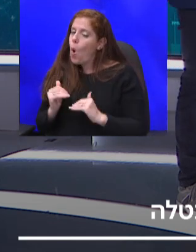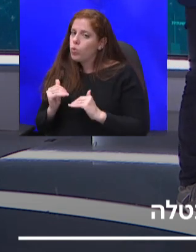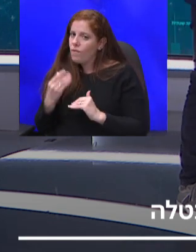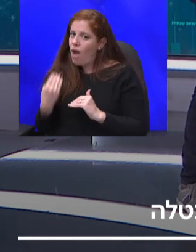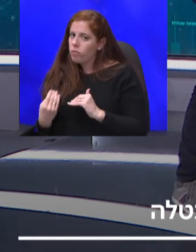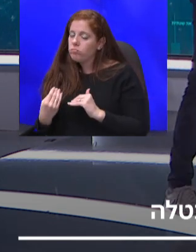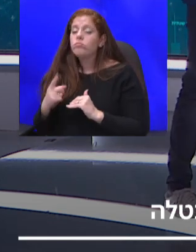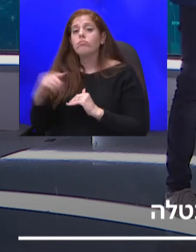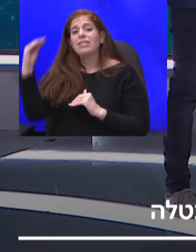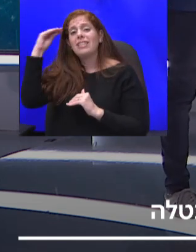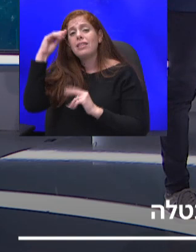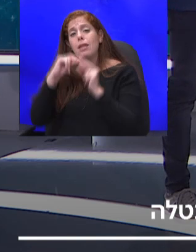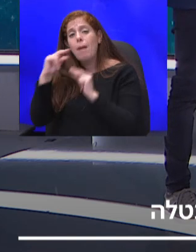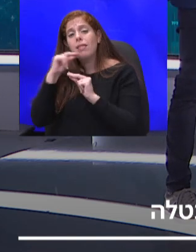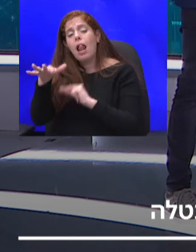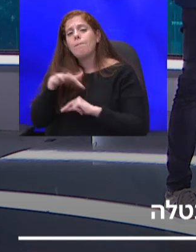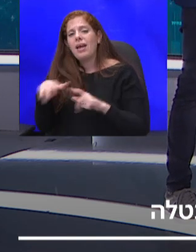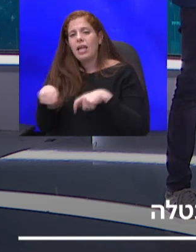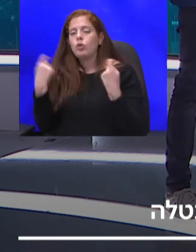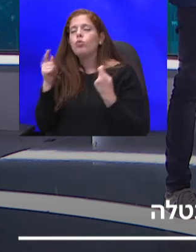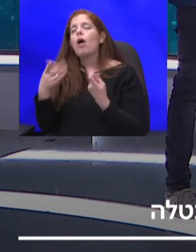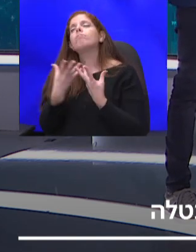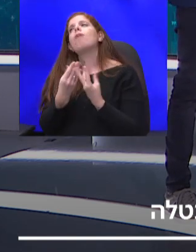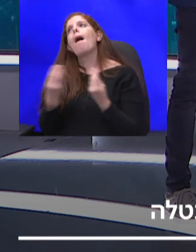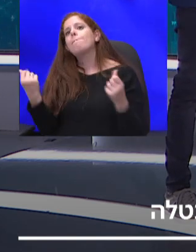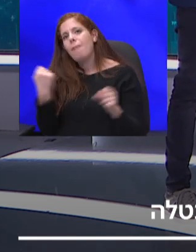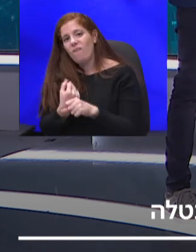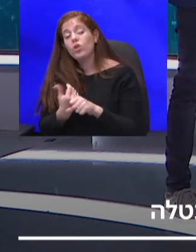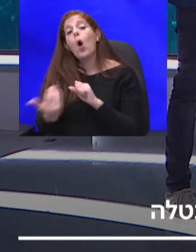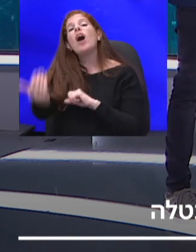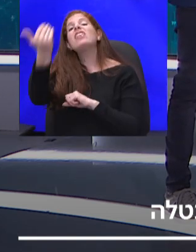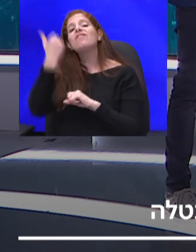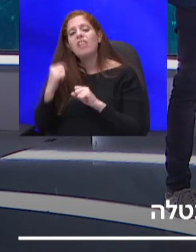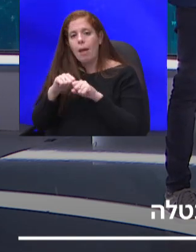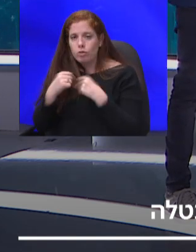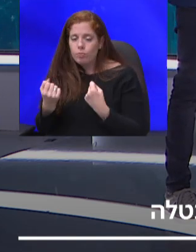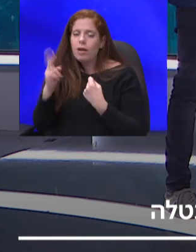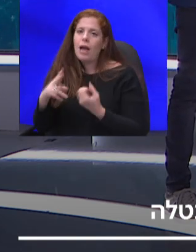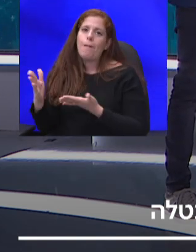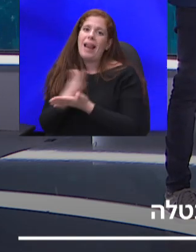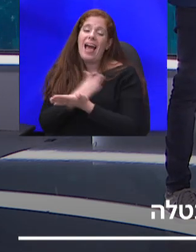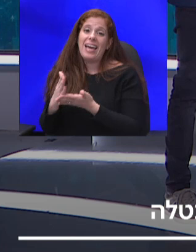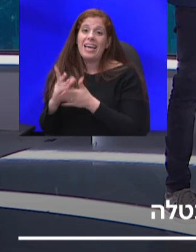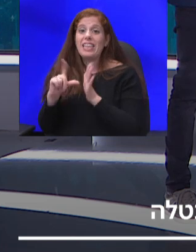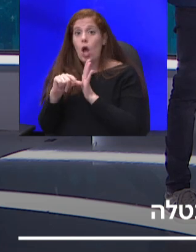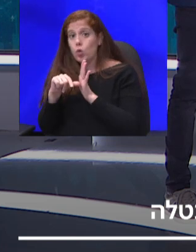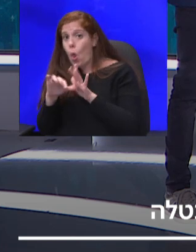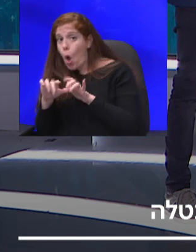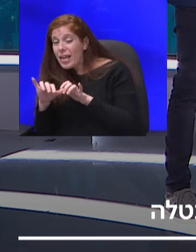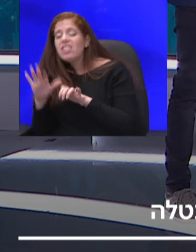שם יש לנו הרבה מאוד עבודה, עוד לפני המשבר, גם לערך טכנולוגית, וגם בעצם לסייע